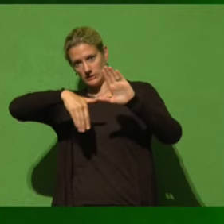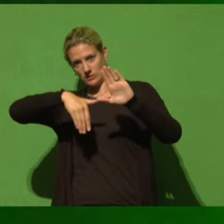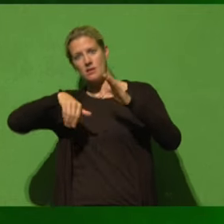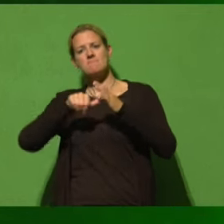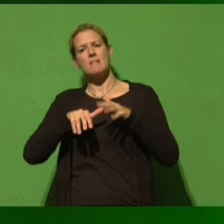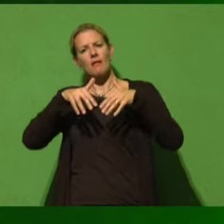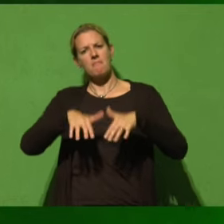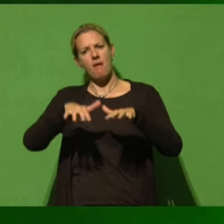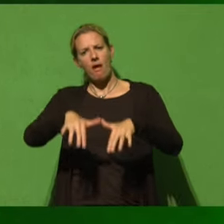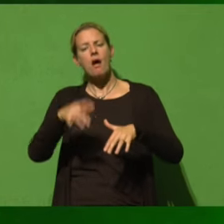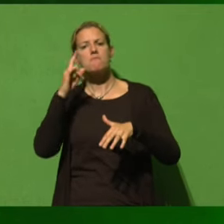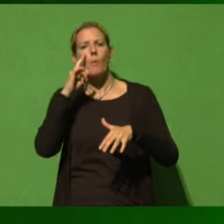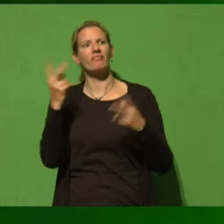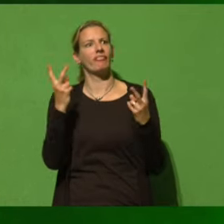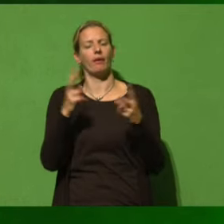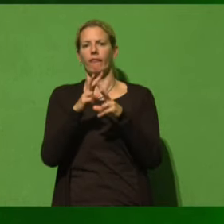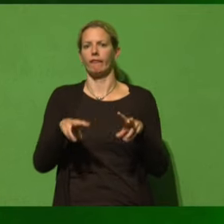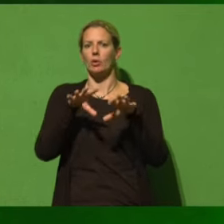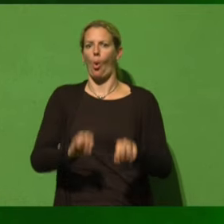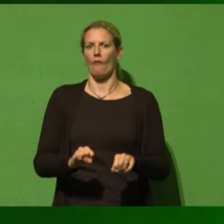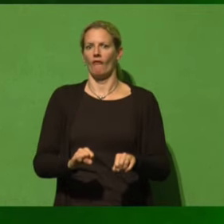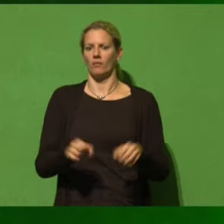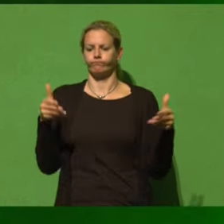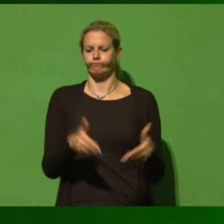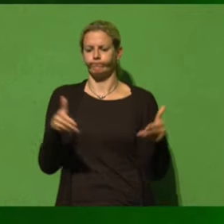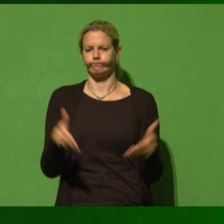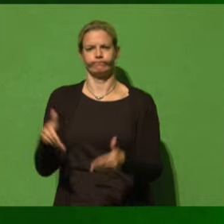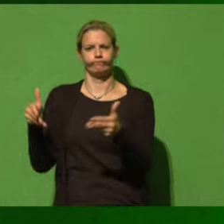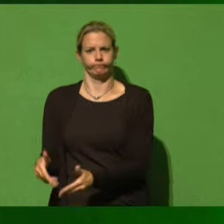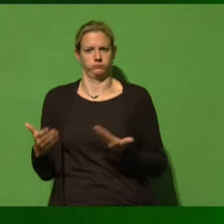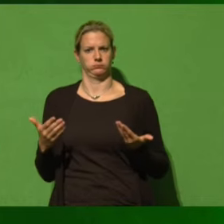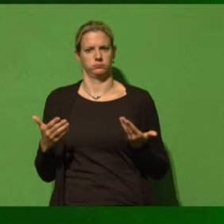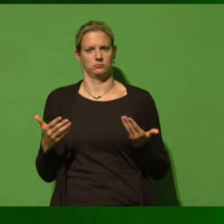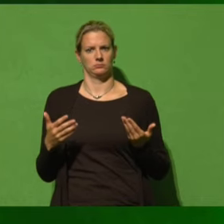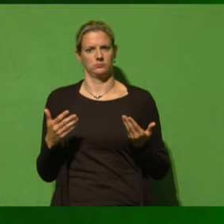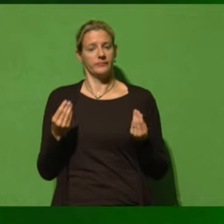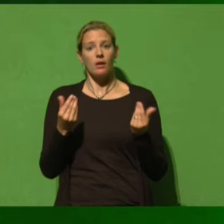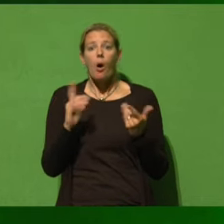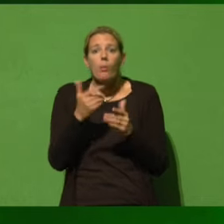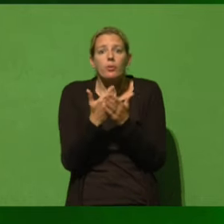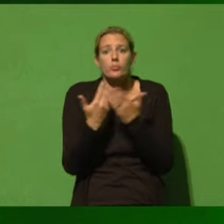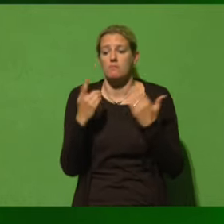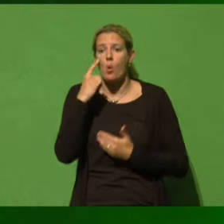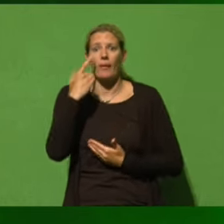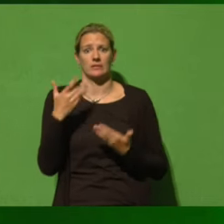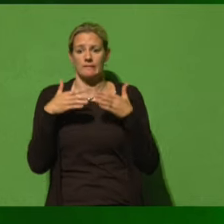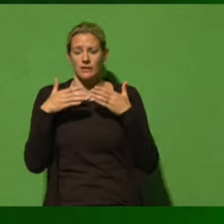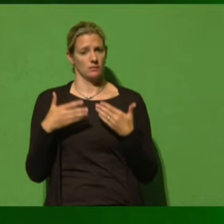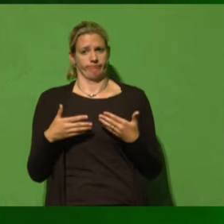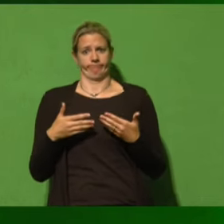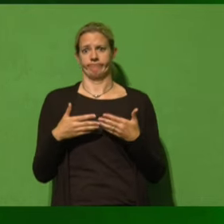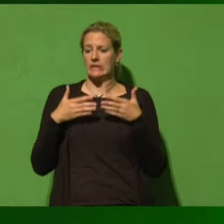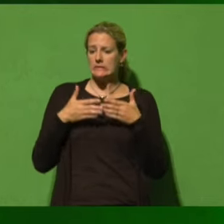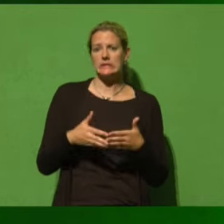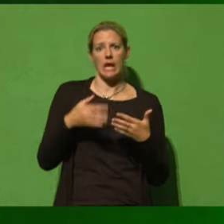sich in einen Friedhof verwandelt, in einen Friedhof verwandelt und anstatt eine Seenotrettung, anstatt eine Seenotrettung,